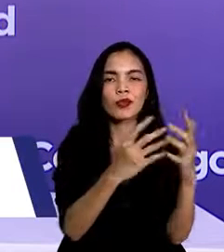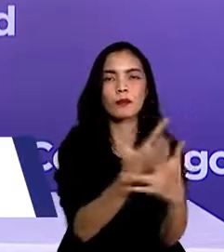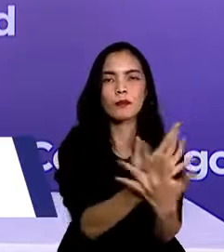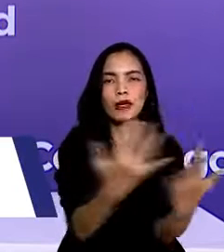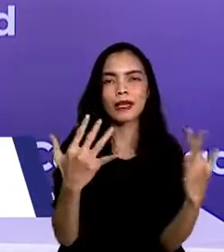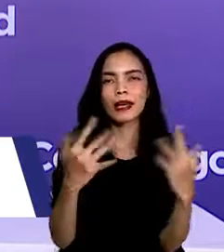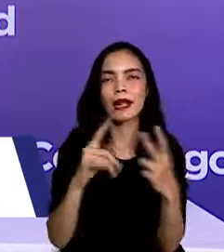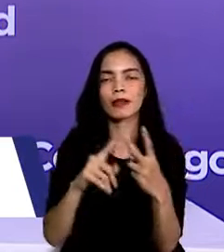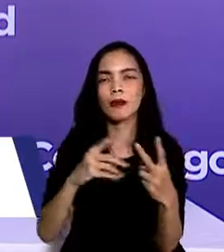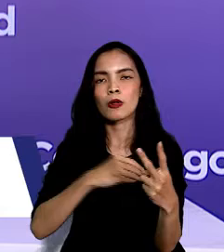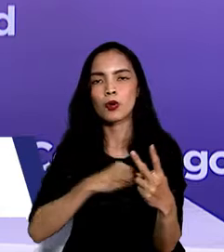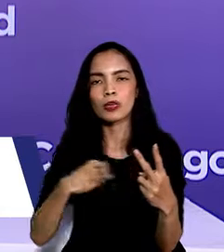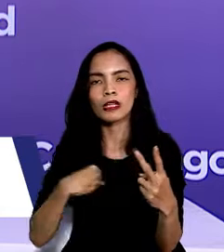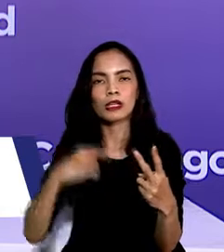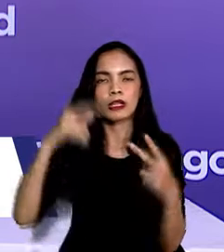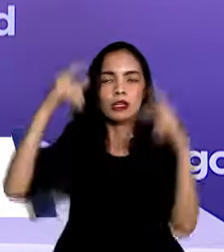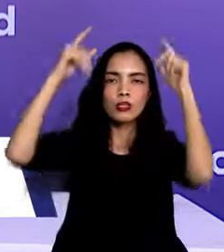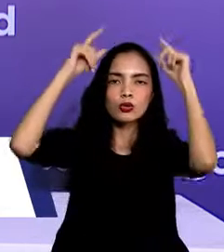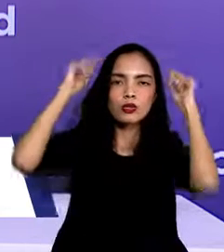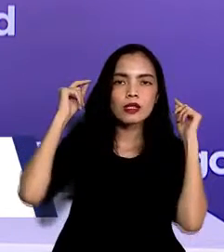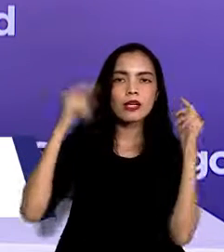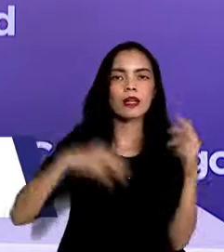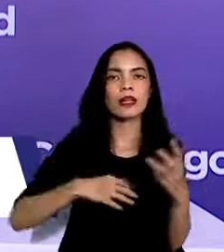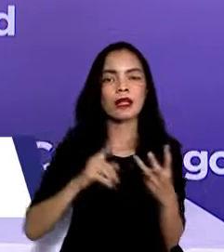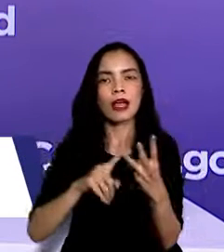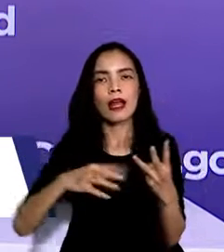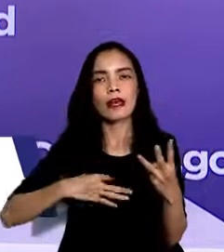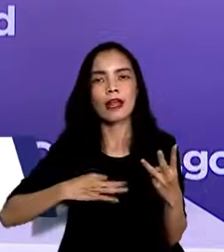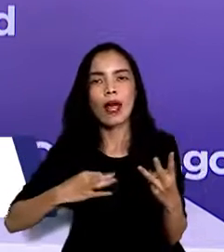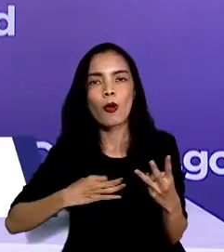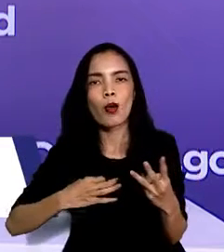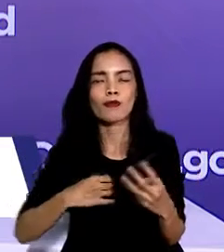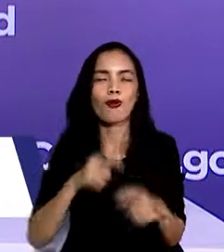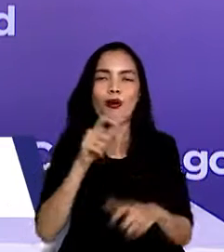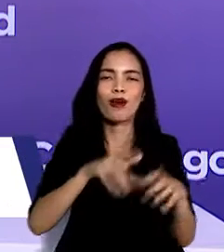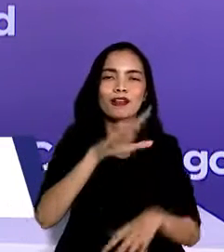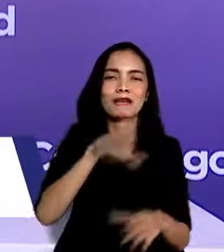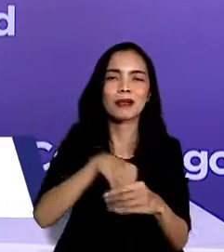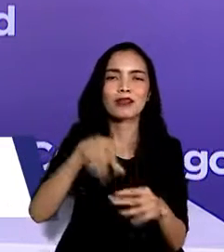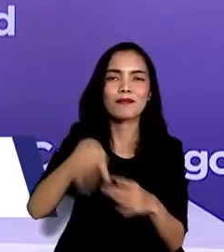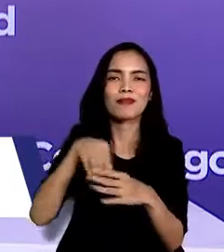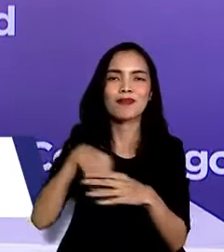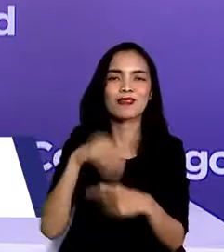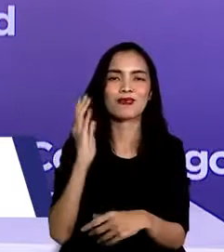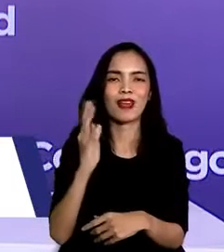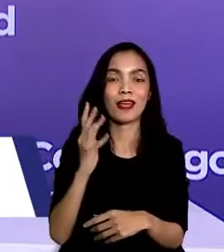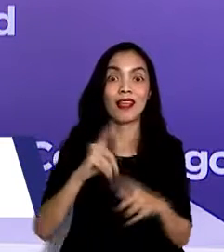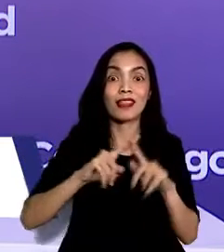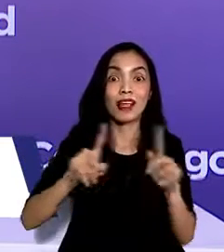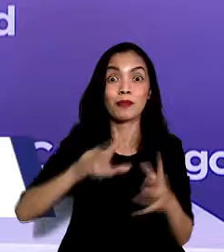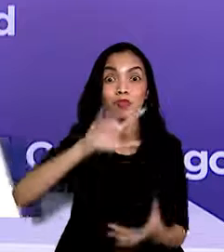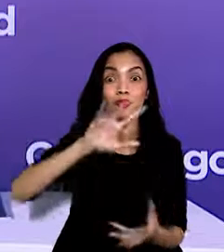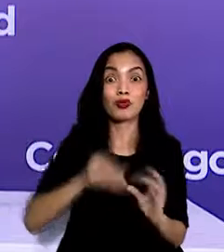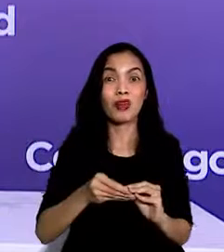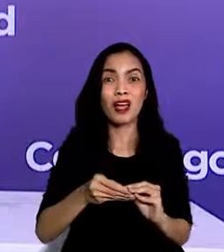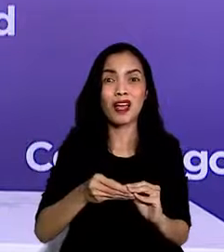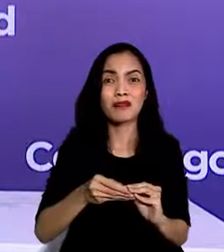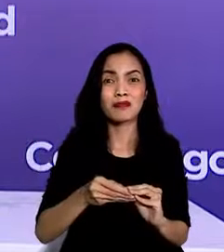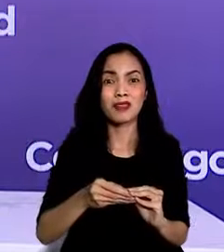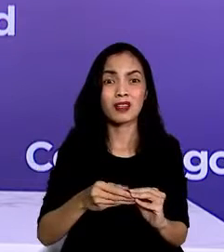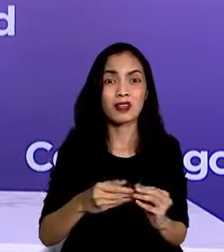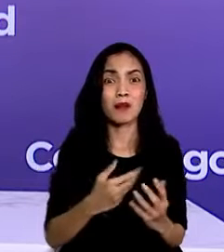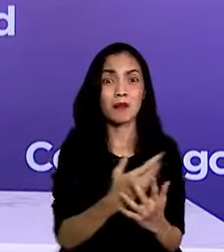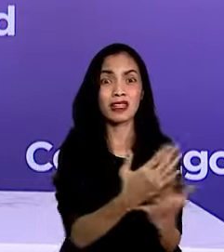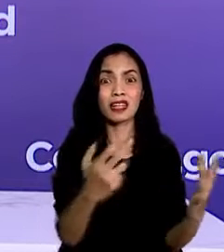kesehatan, relawan dan berbagai pihak yang berkontribusi di dalamnya walaupun demikian jumlah ini baru mencapai